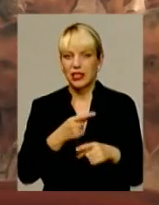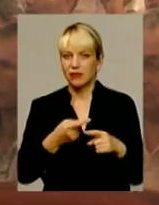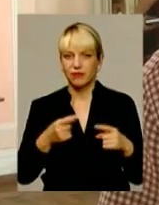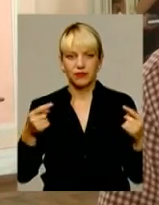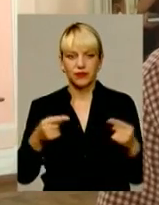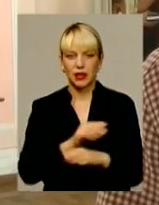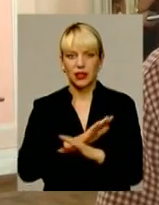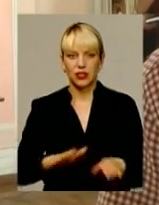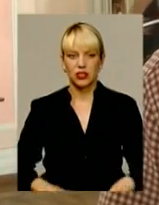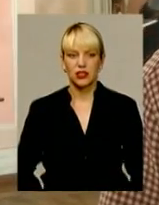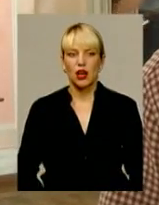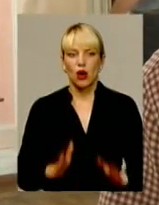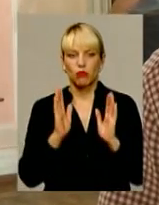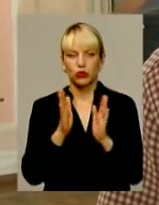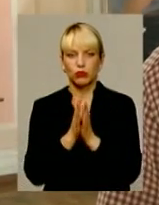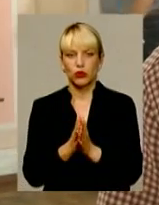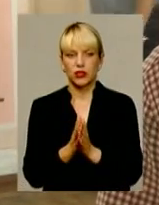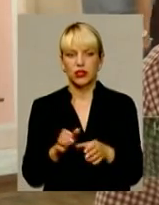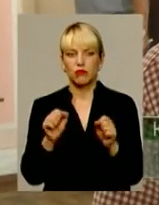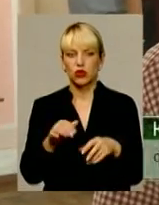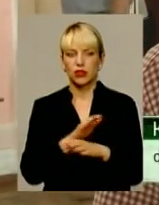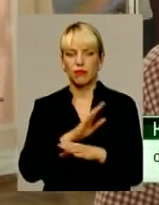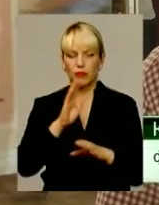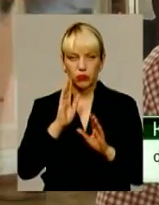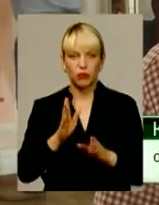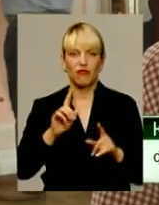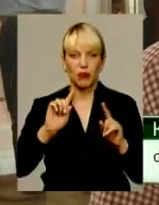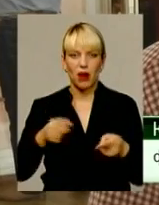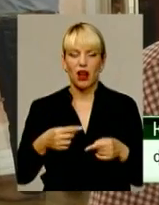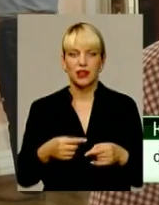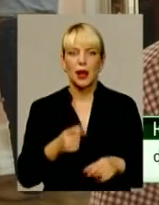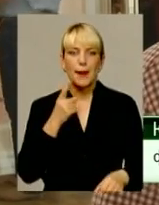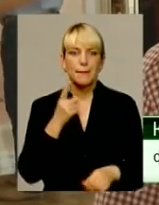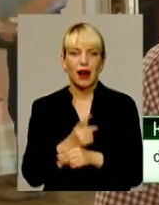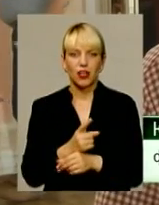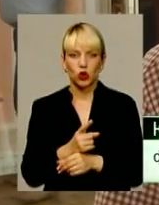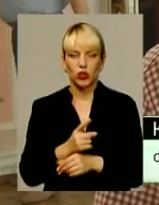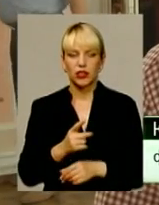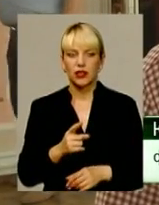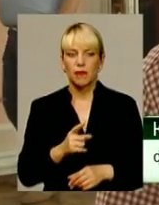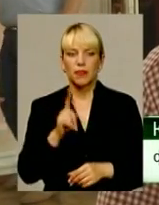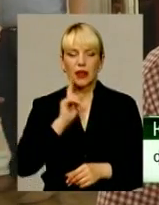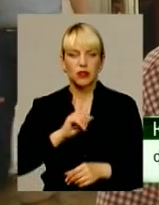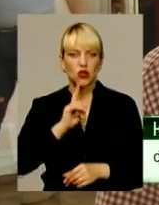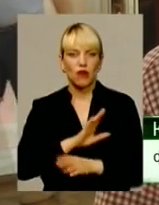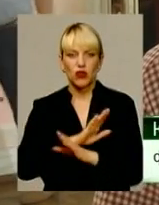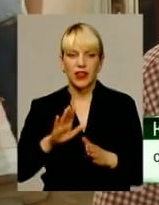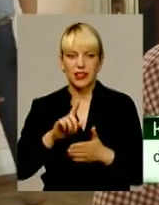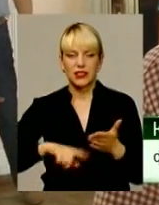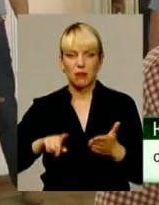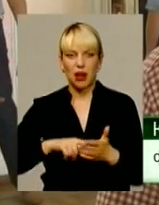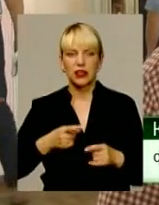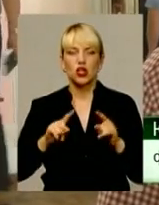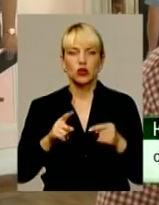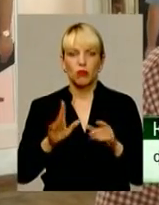часі. Будемо просити, можливо, не просити, а вимагати мораторій тим часом не знімати. Скільки не знімати, будемо